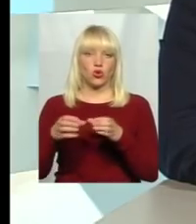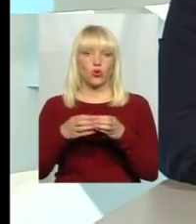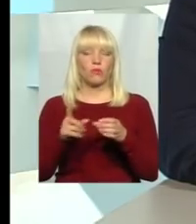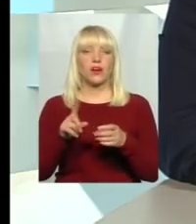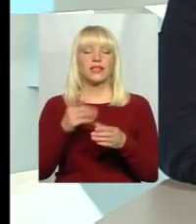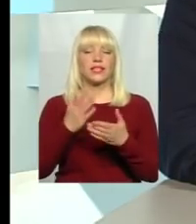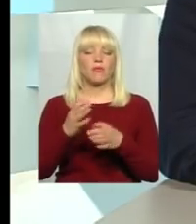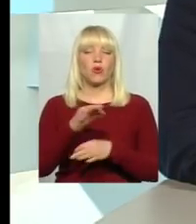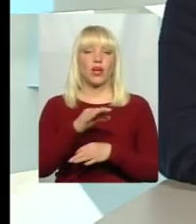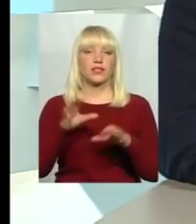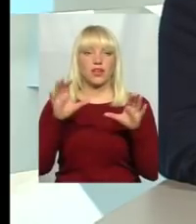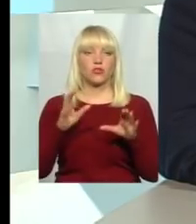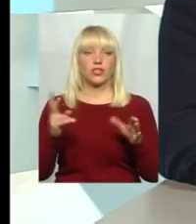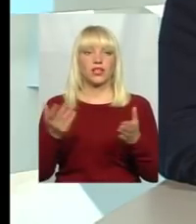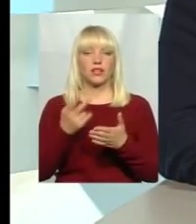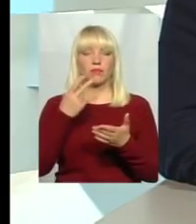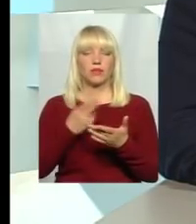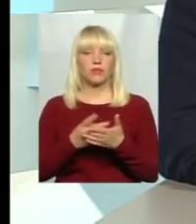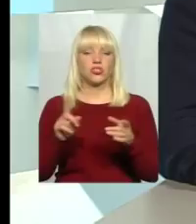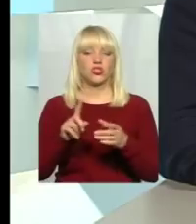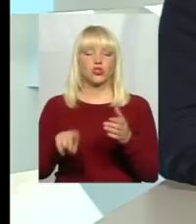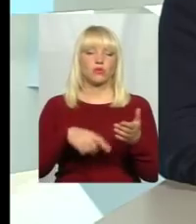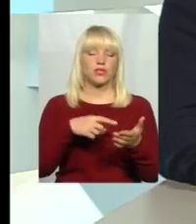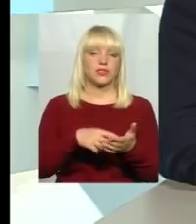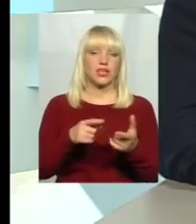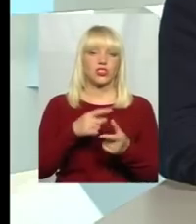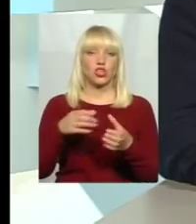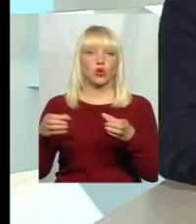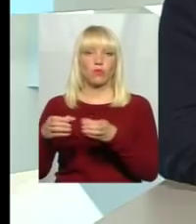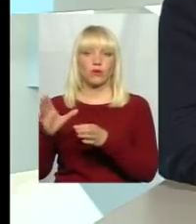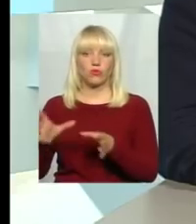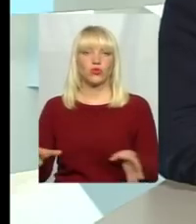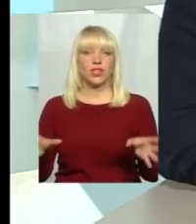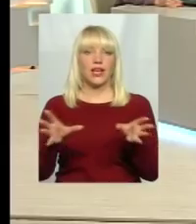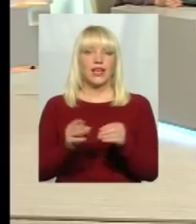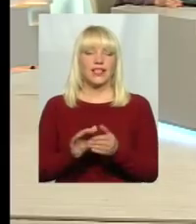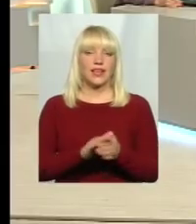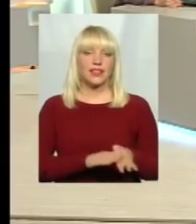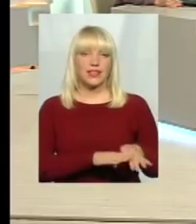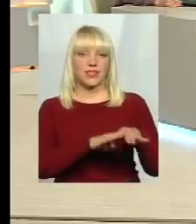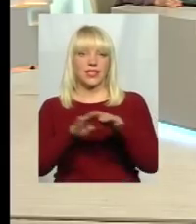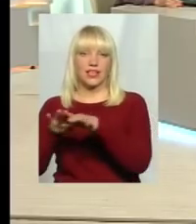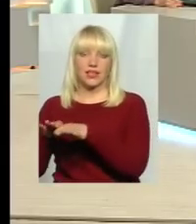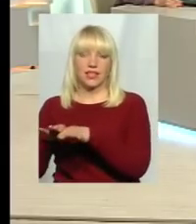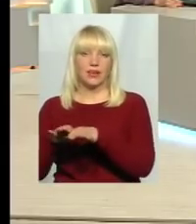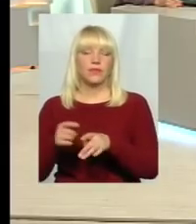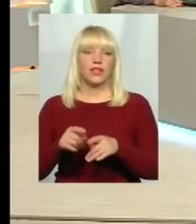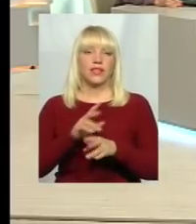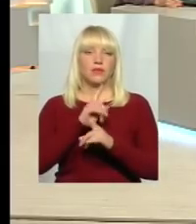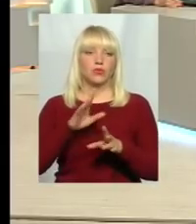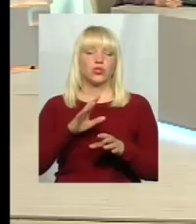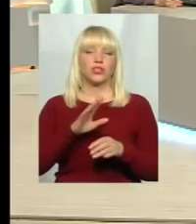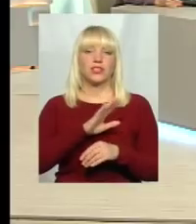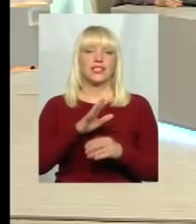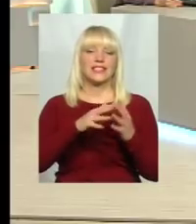закону, який передбачає, що міста чи громади будуть єдині громади, жителі там об'єднані громади, не сіл, не селищ,